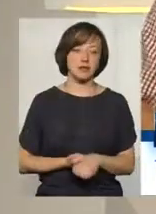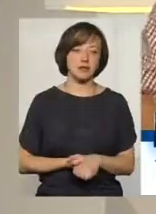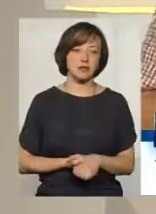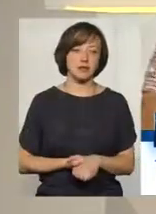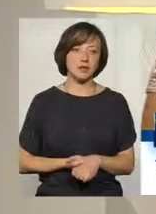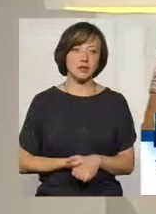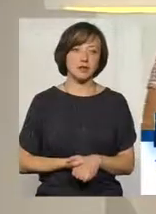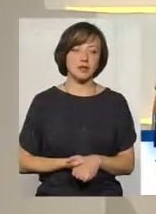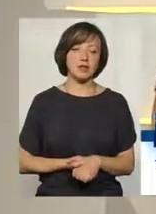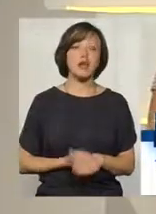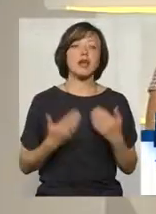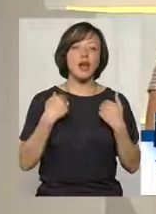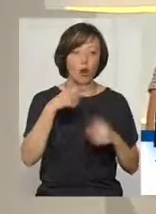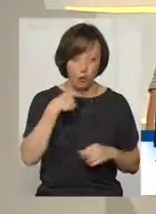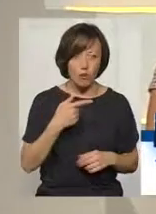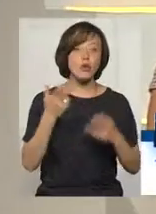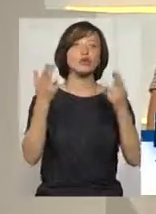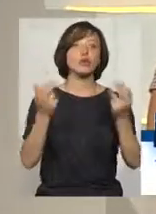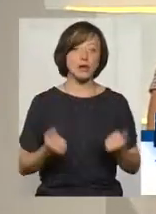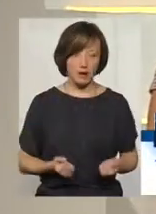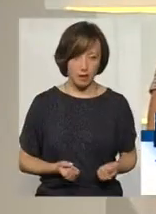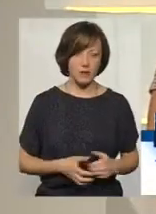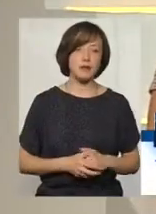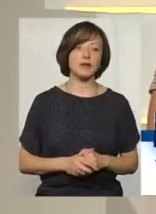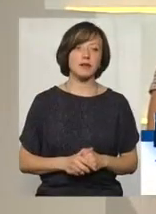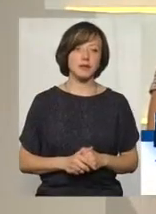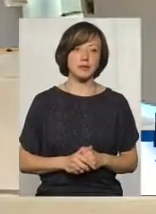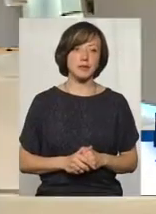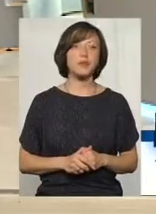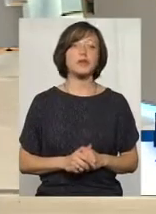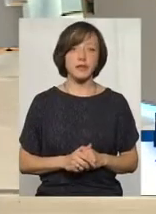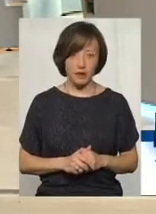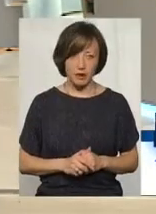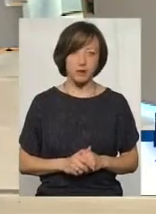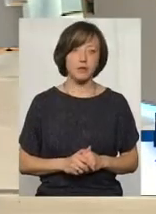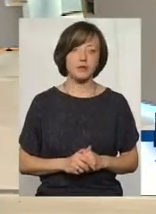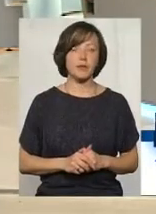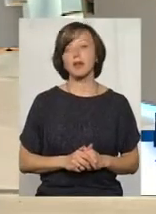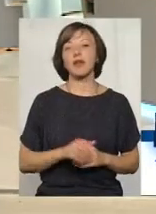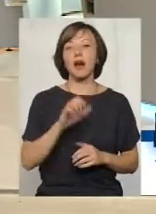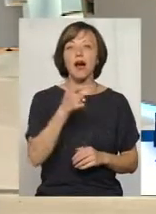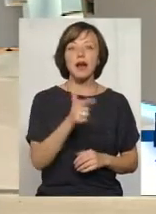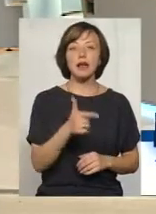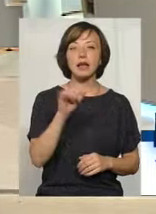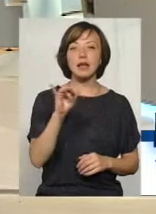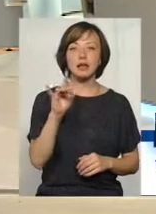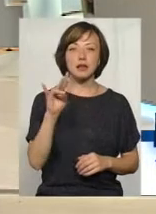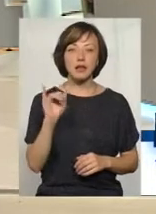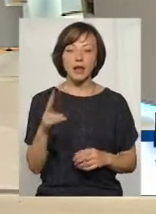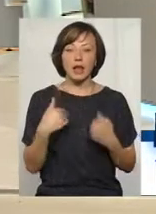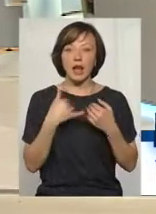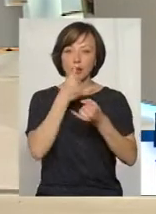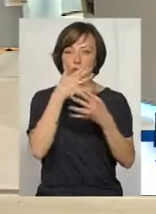Чуємо. Пані Галино? Я говорю? Ми вас чуємо. Алло? Алло? так. Ви знаєте, я не можу